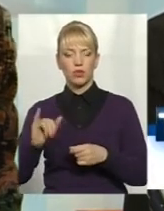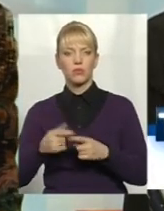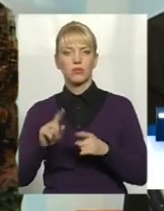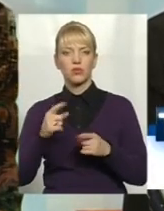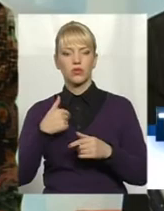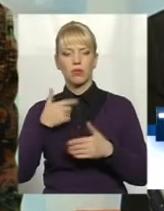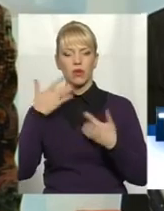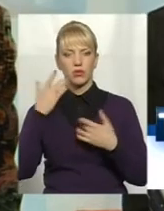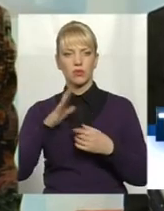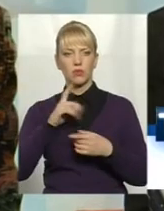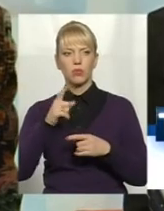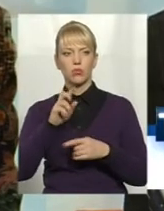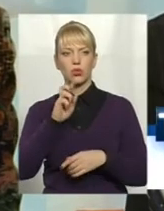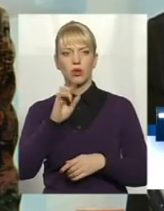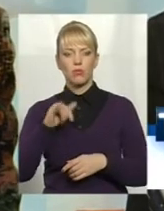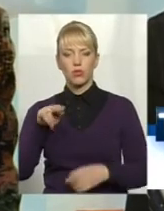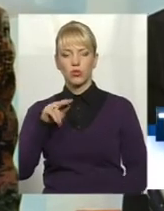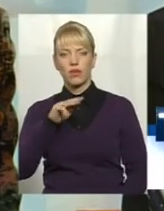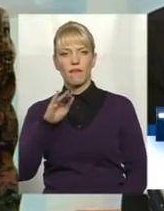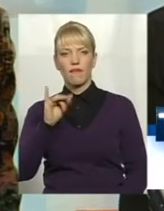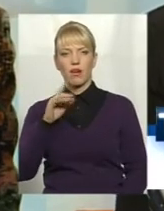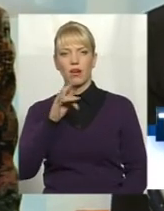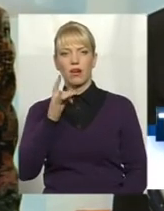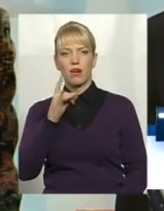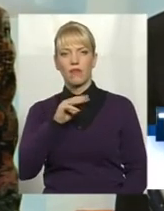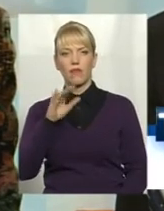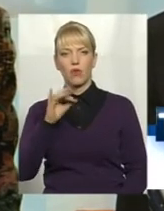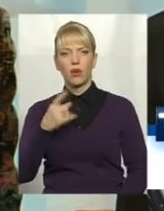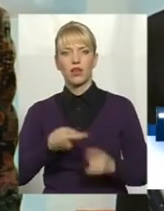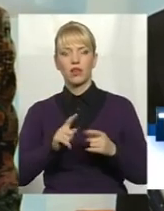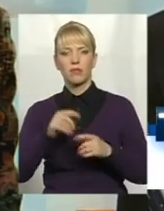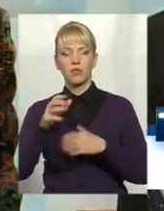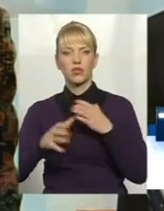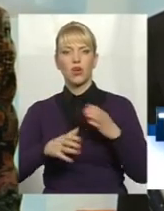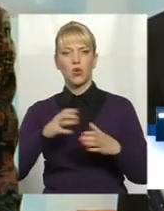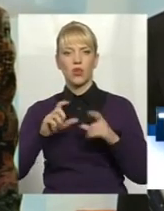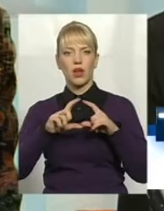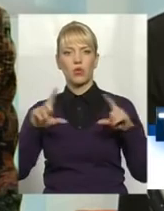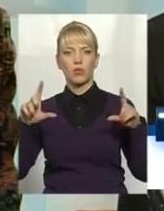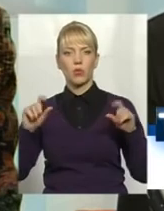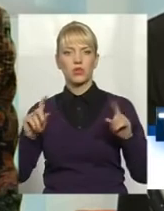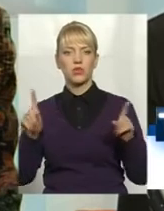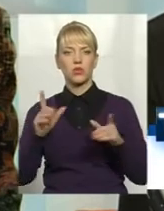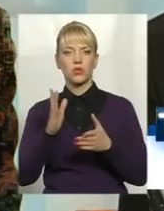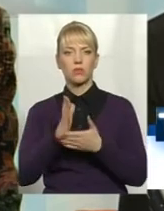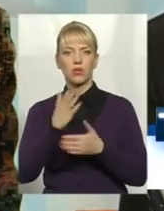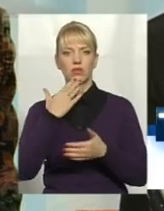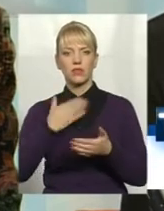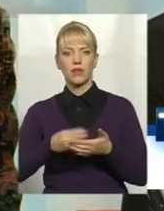завжди бутфарфор находився в міжнародних корпорах, які мають свої